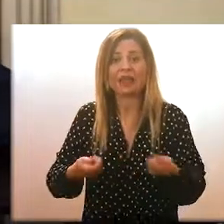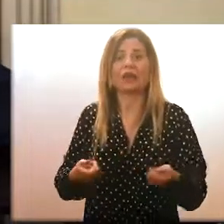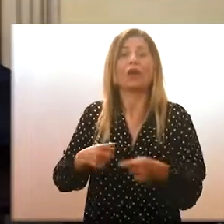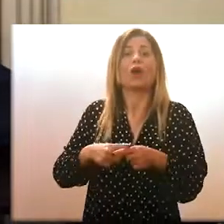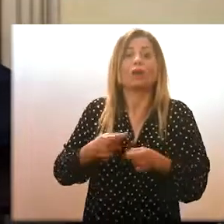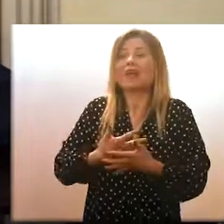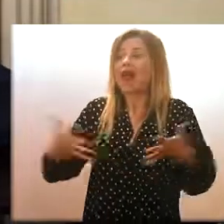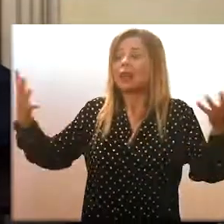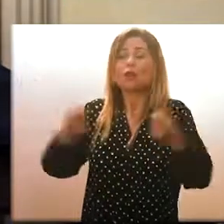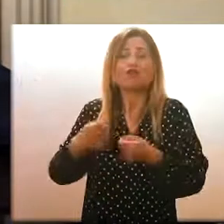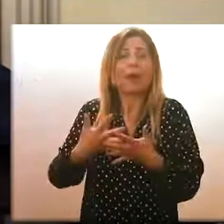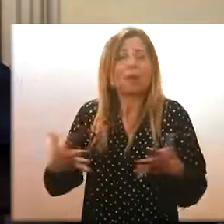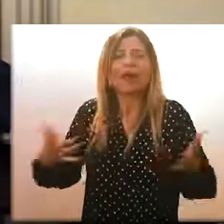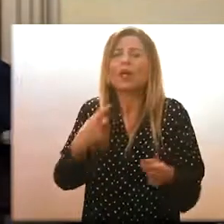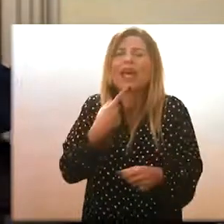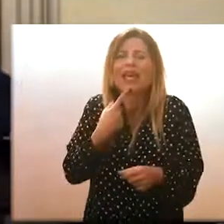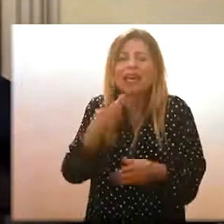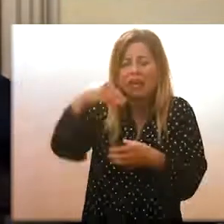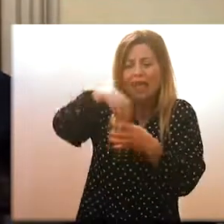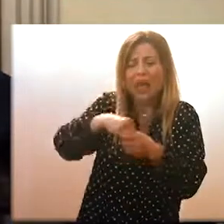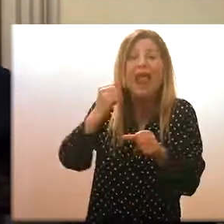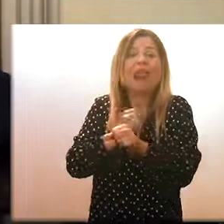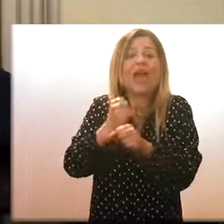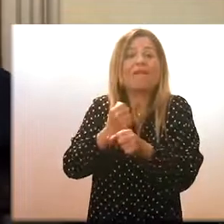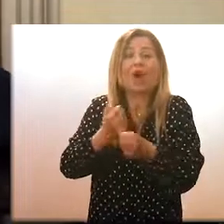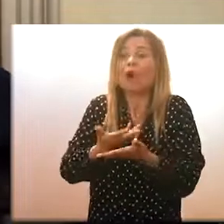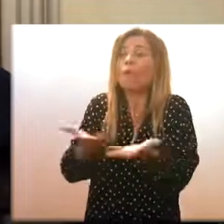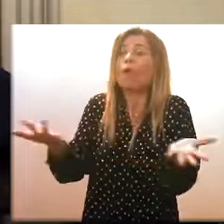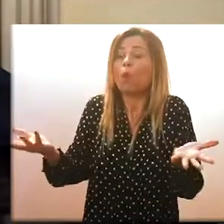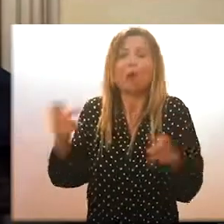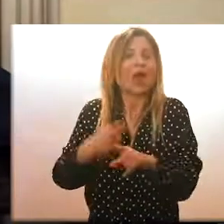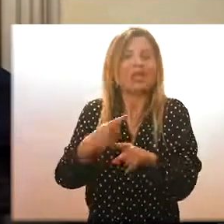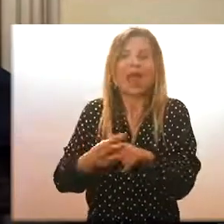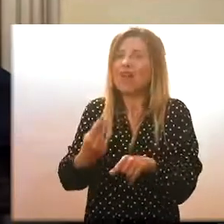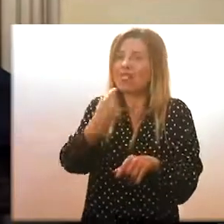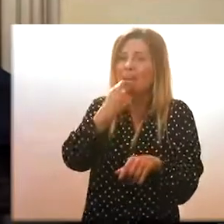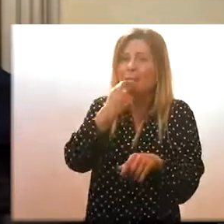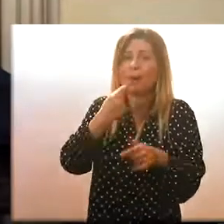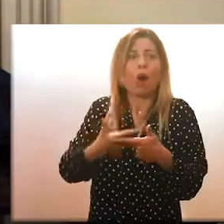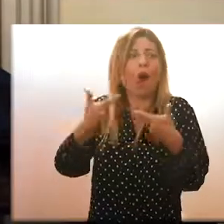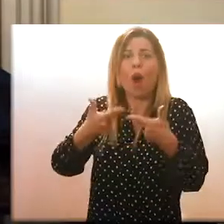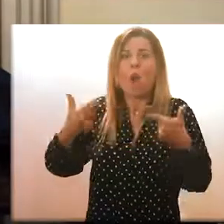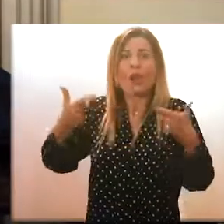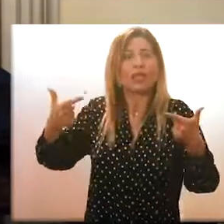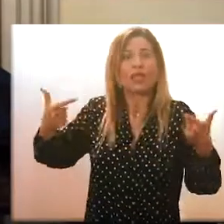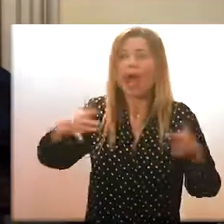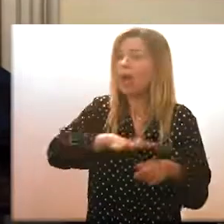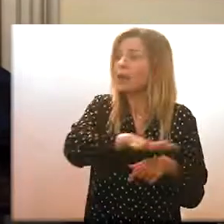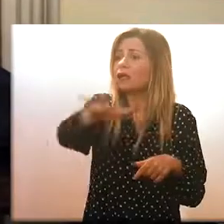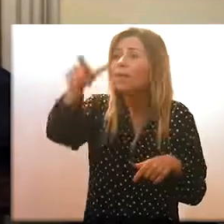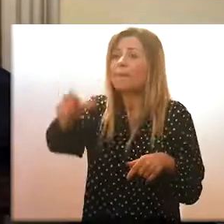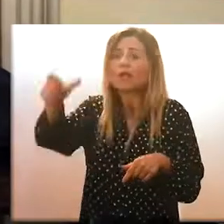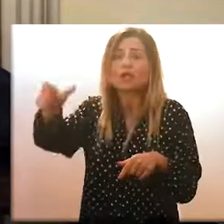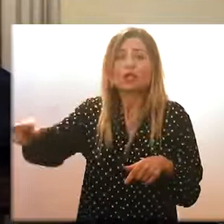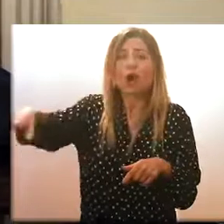dei supermarket, insomma chi oggi è più esposto rispetto agli altri. Vanno aumentati i tamponi nei